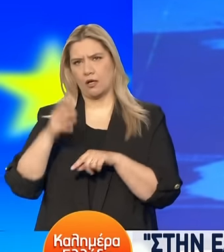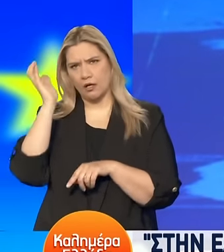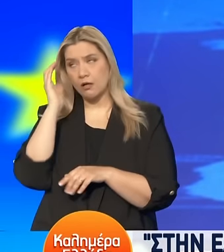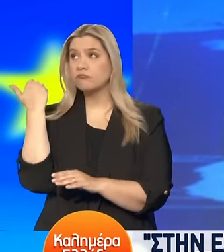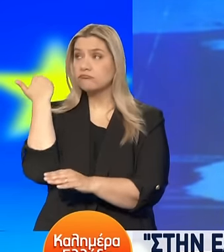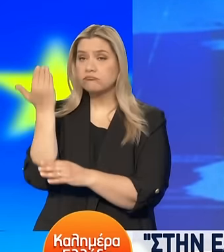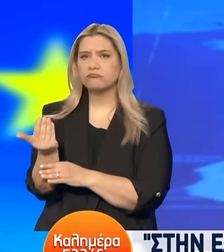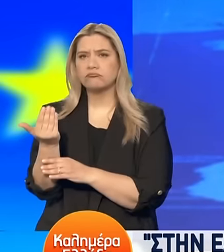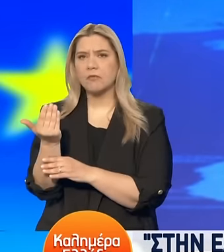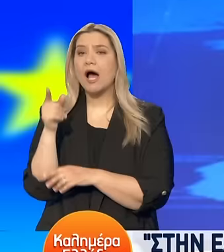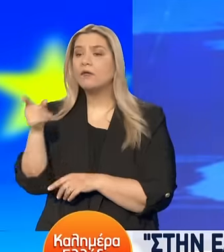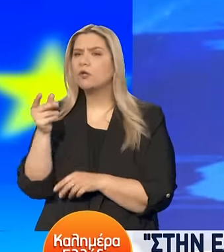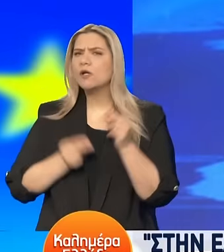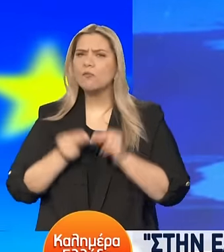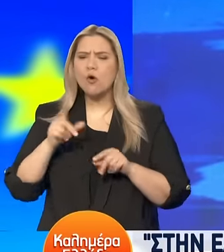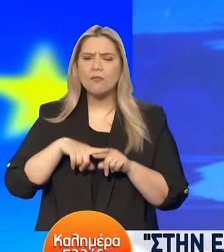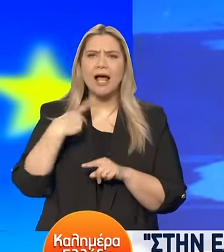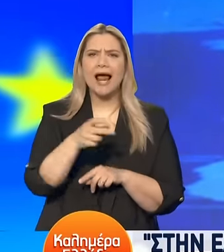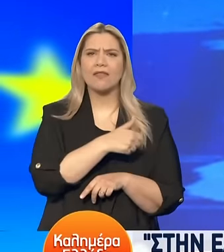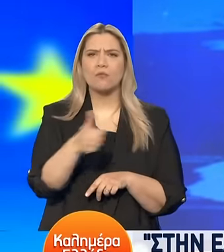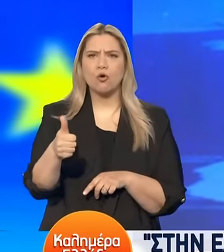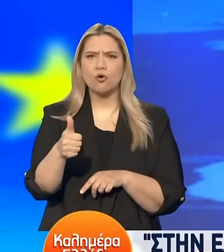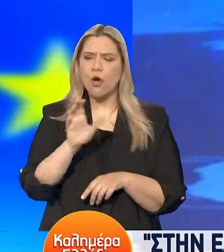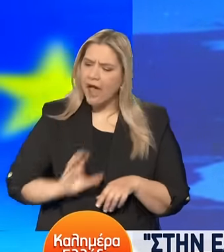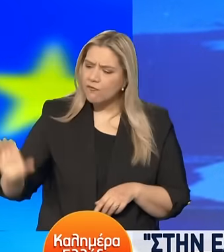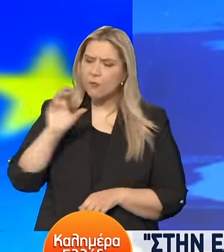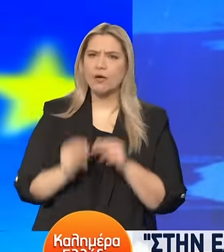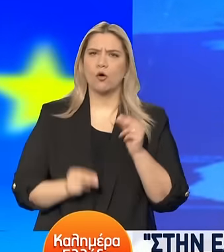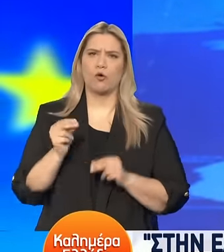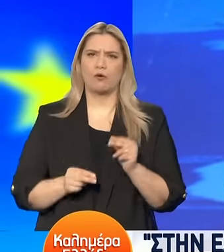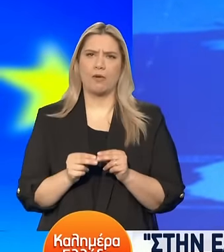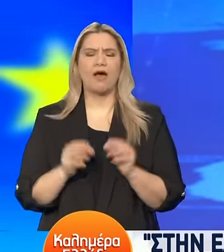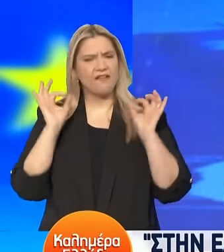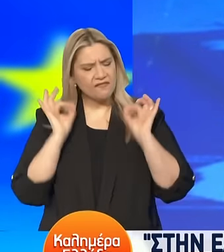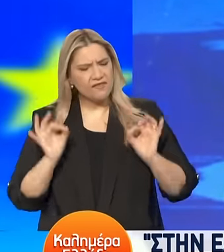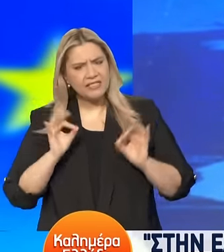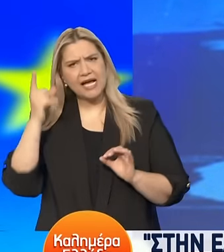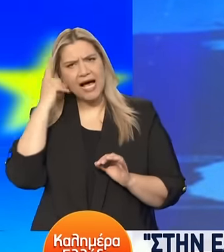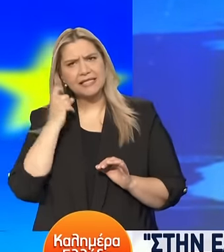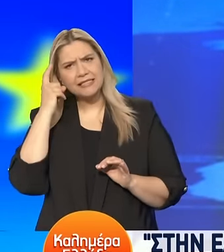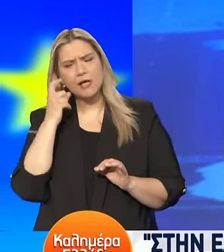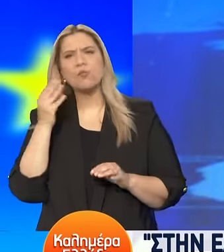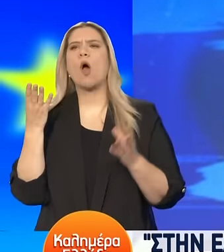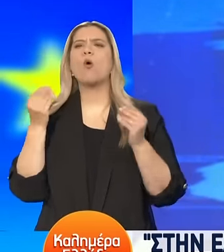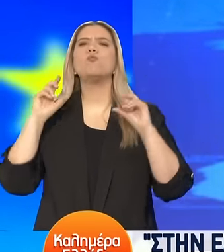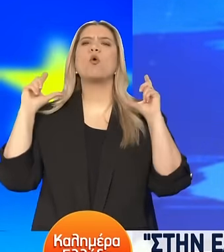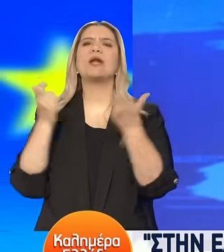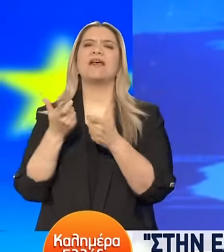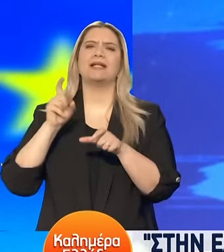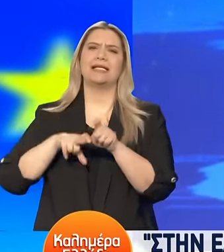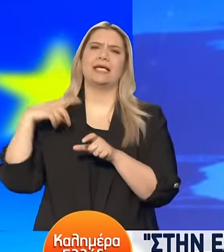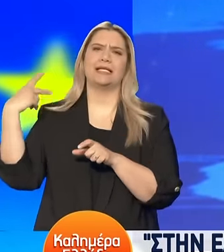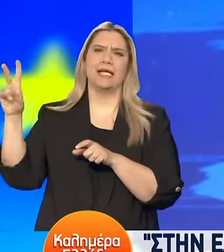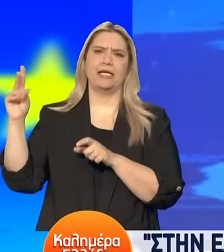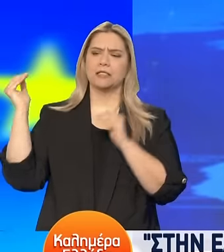σε ένα ευρωπαϊκό πρόβλημα. Δεν μας ήταν άγνωστο ότι οι πολιεθνικές τιμολογούν διαφορετικά προϊόντα ανάλογα με το μέγεθος της αγοράς.